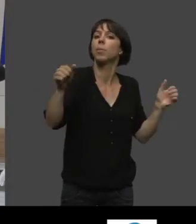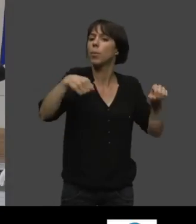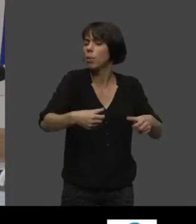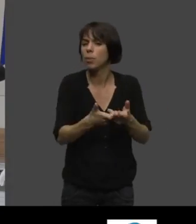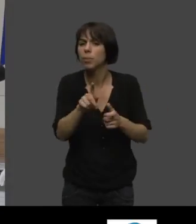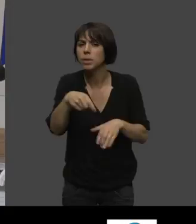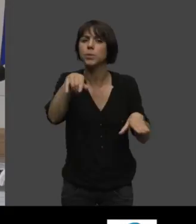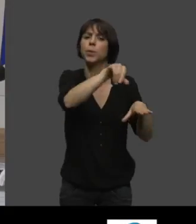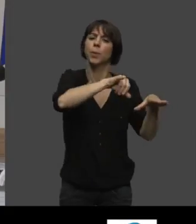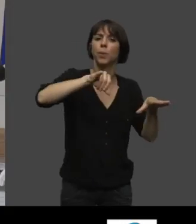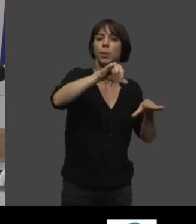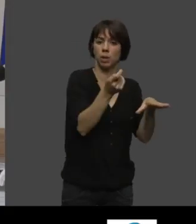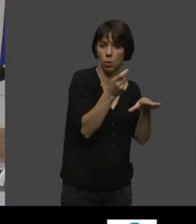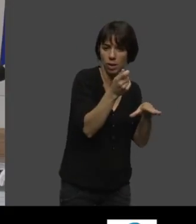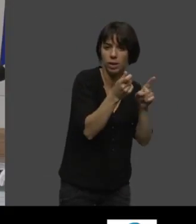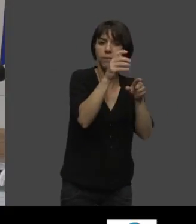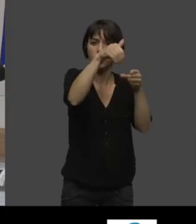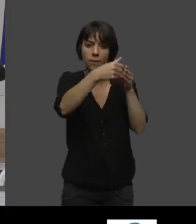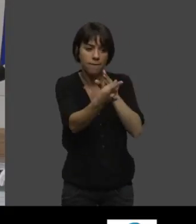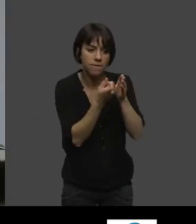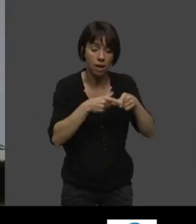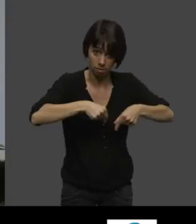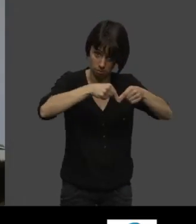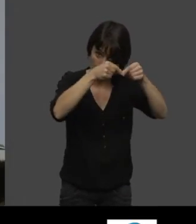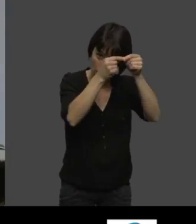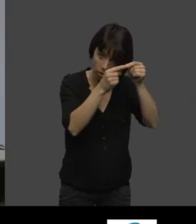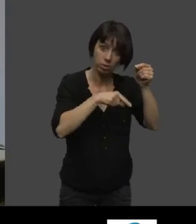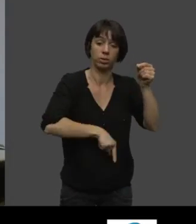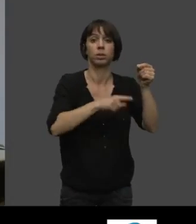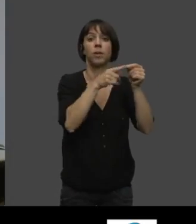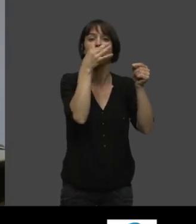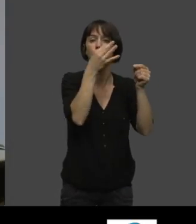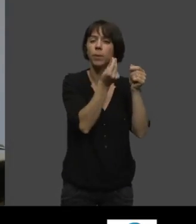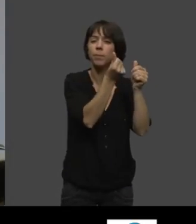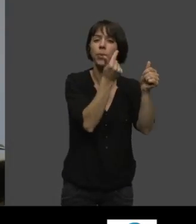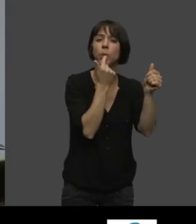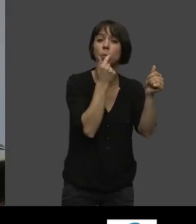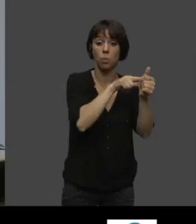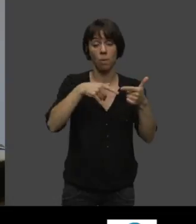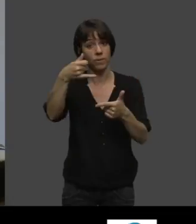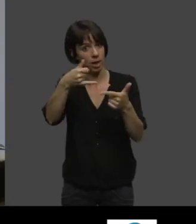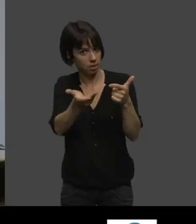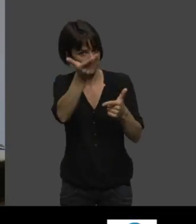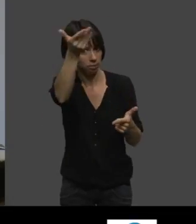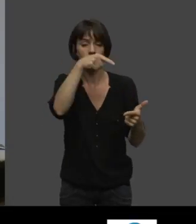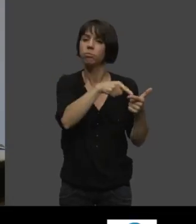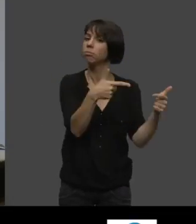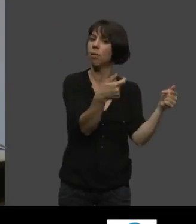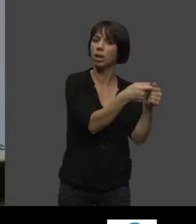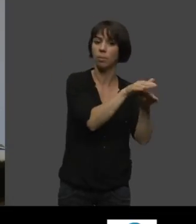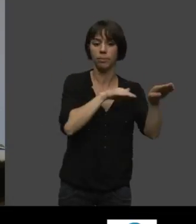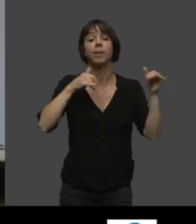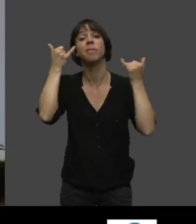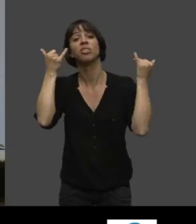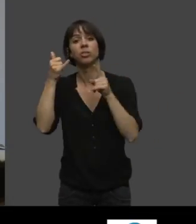végétale, bien fruitée, avec un vinaigre qui ne l'est pas moins. Mais si vous prenez de l'huile d'arachide avec un vinaigre